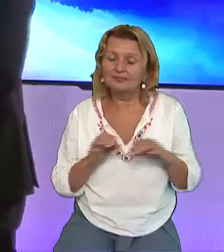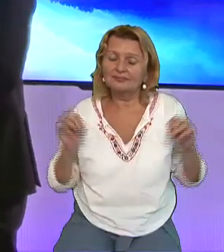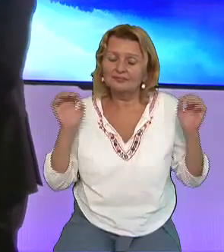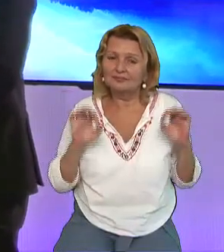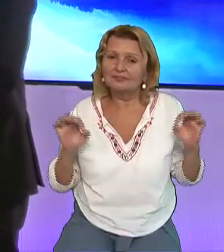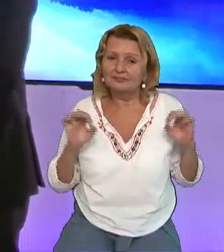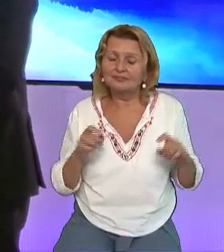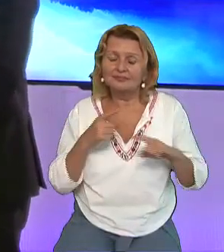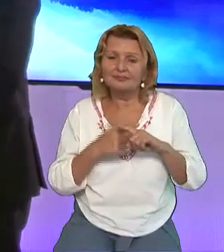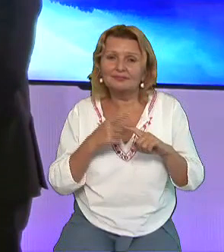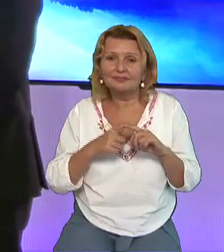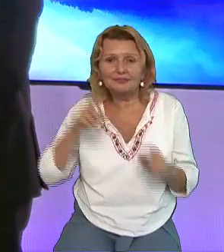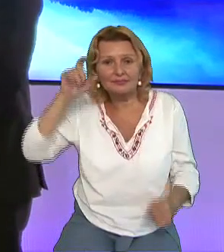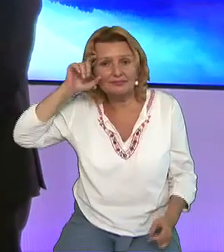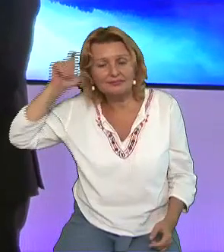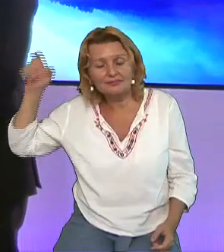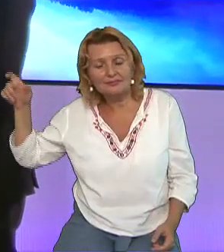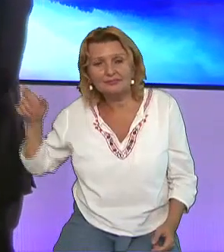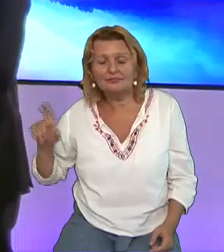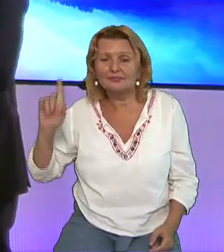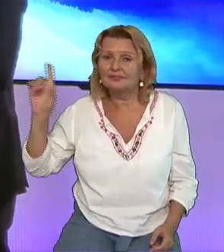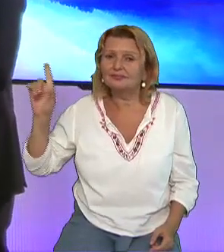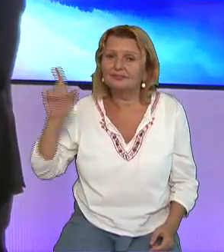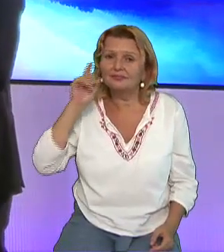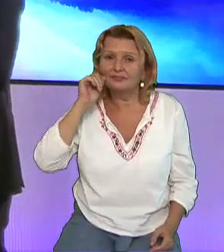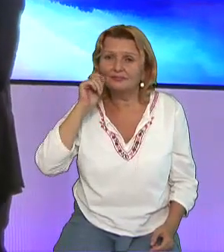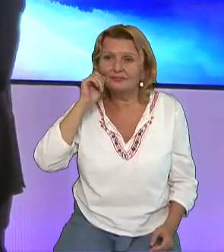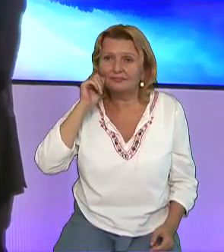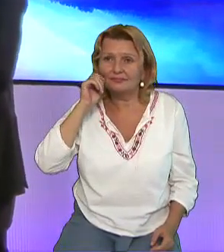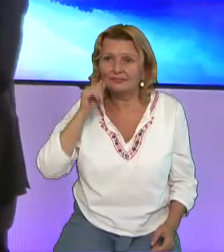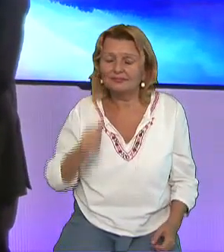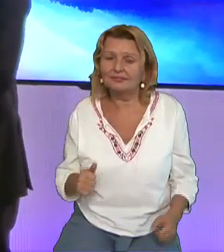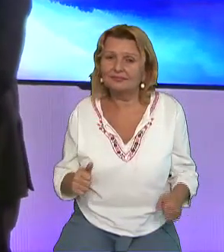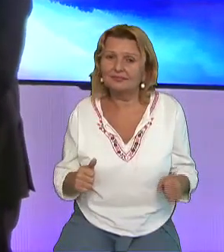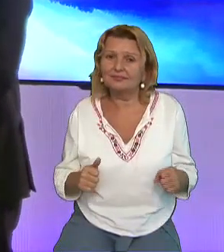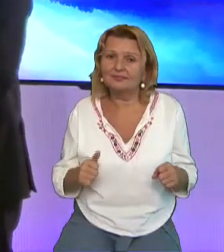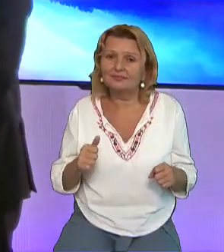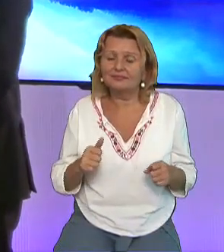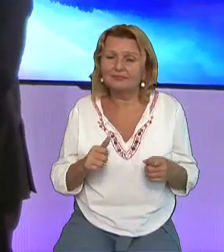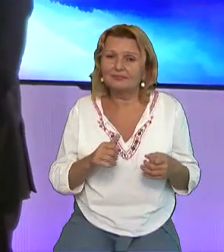Aproape gata ușa se-ncuia